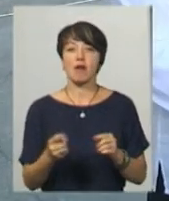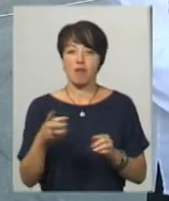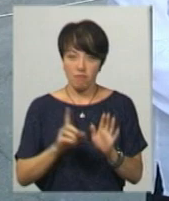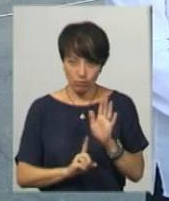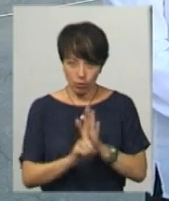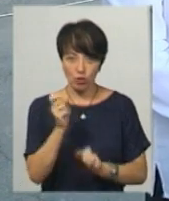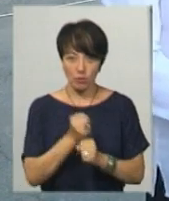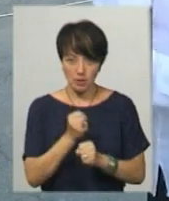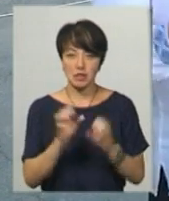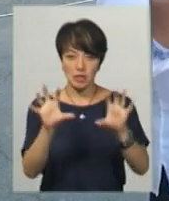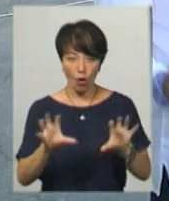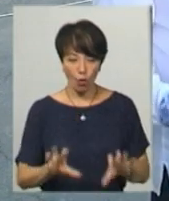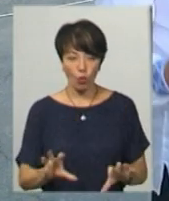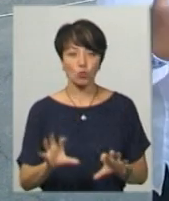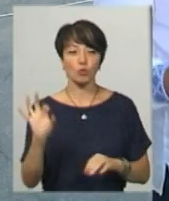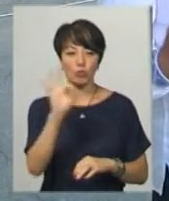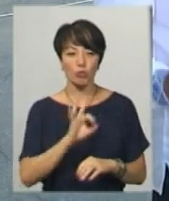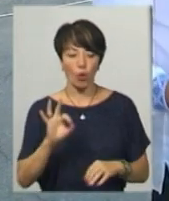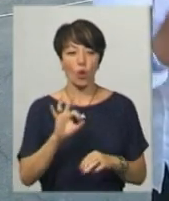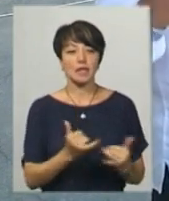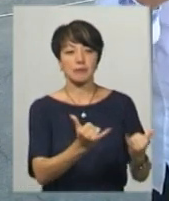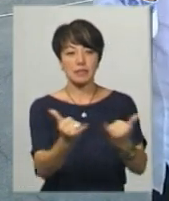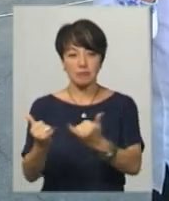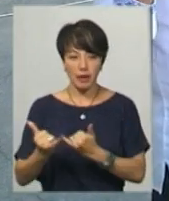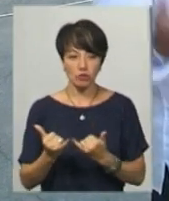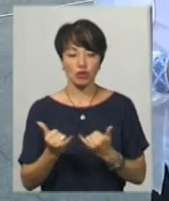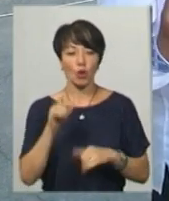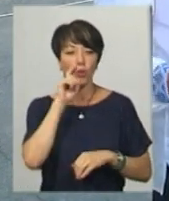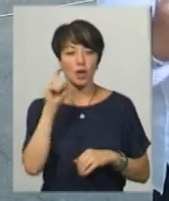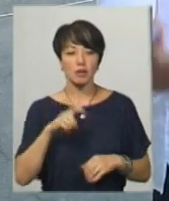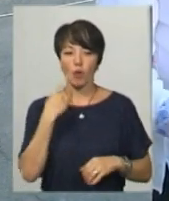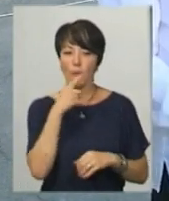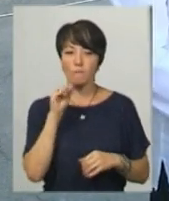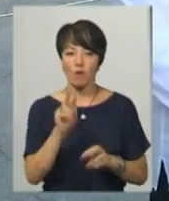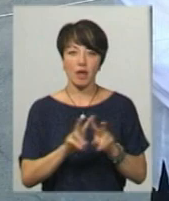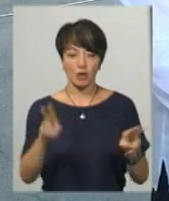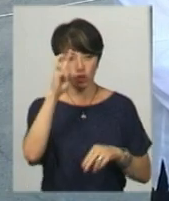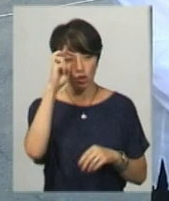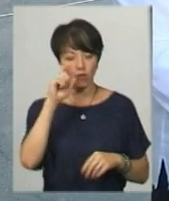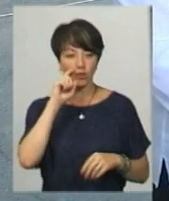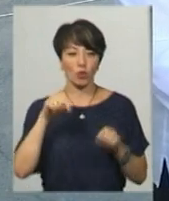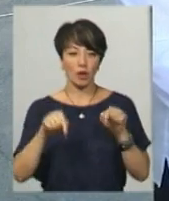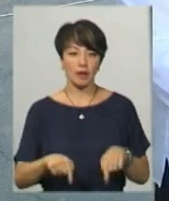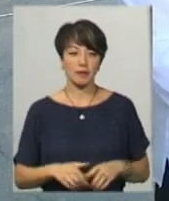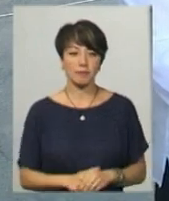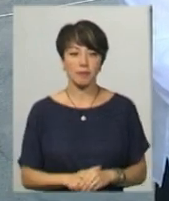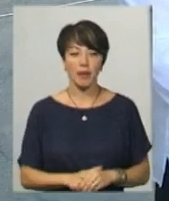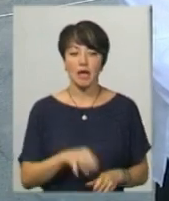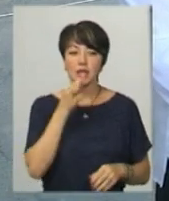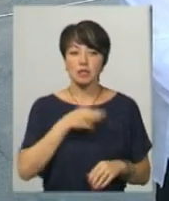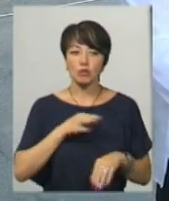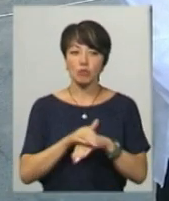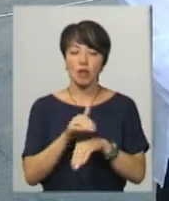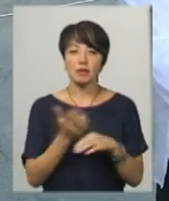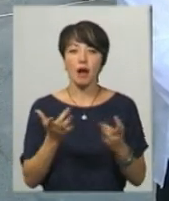дію закону про забезпечення української мови як державної в Україні. Скажіть, будь ласка, яка